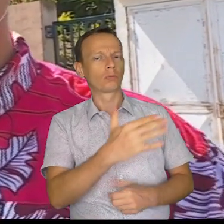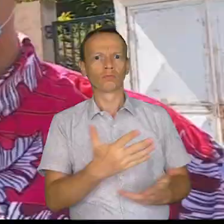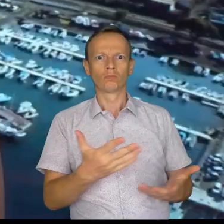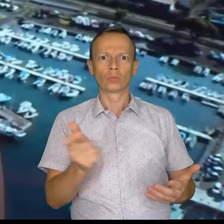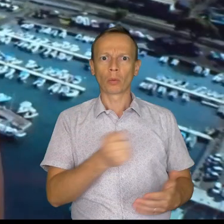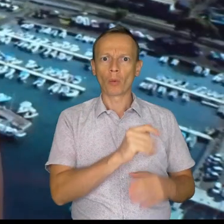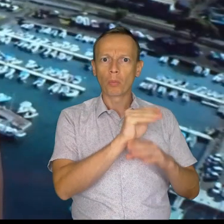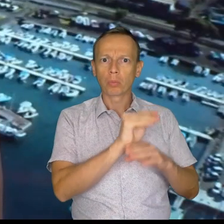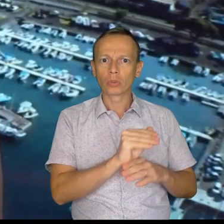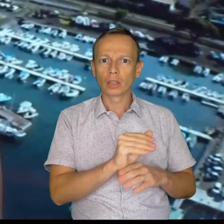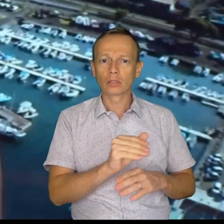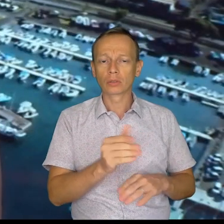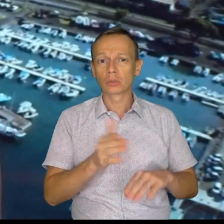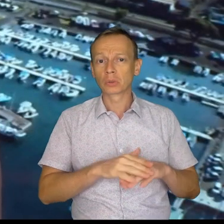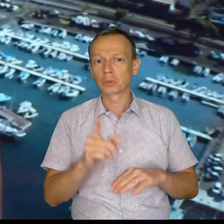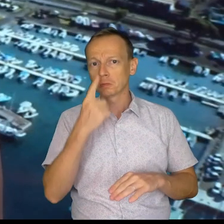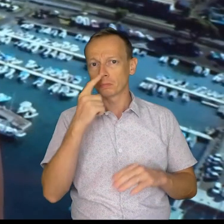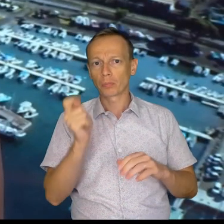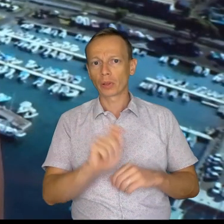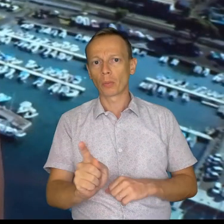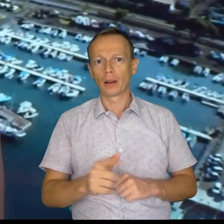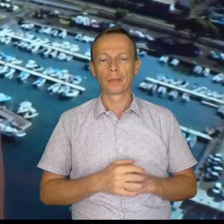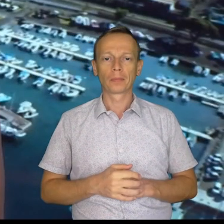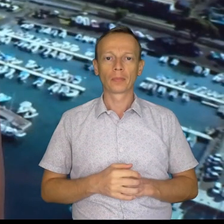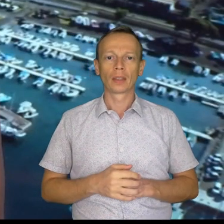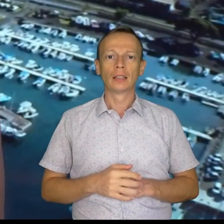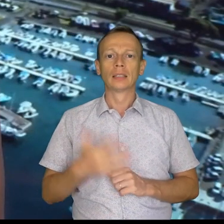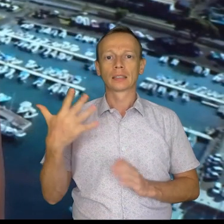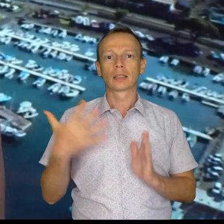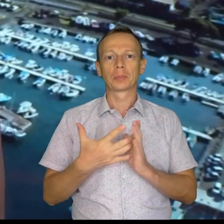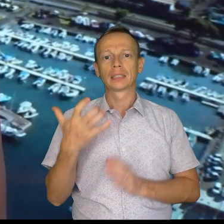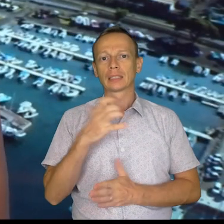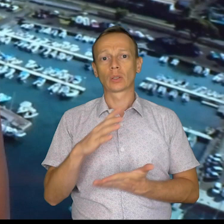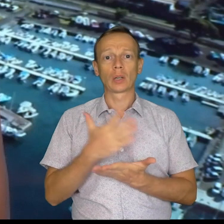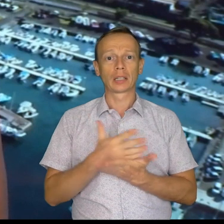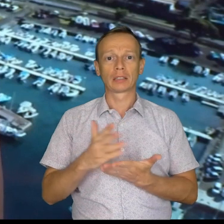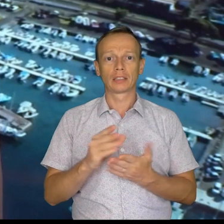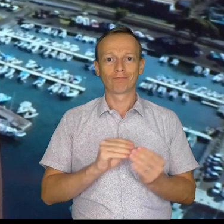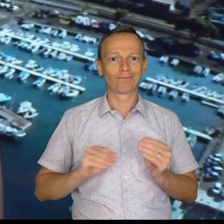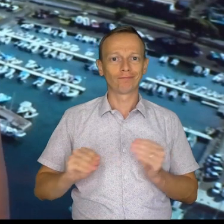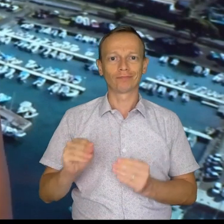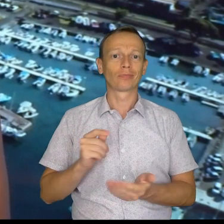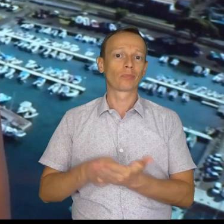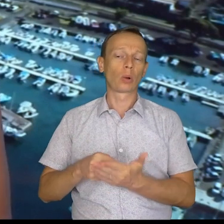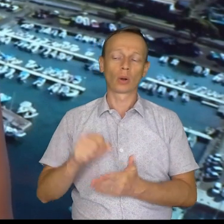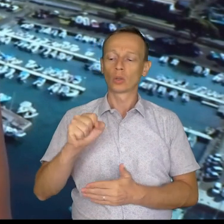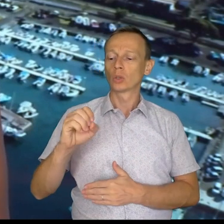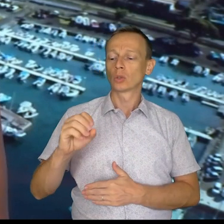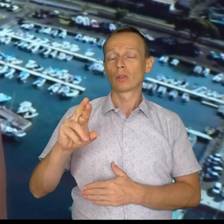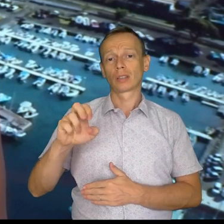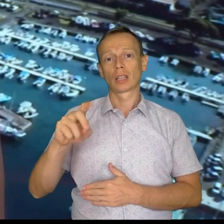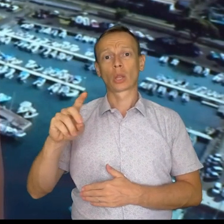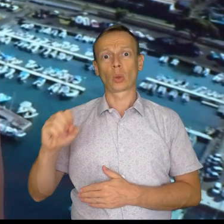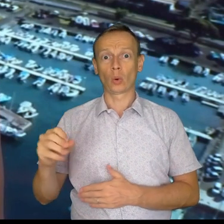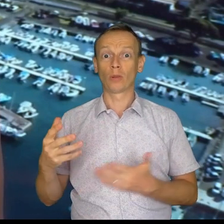protéger. – 5500 crédits reportés rien qu'à la Socredo, mais les aides ont permis d'éviter l'effondrement de l